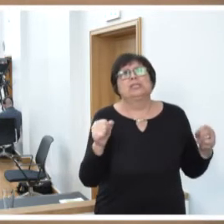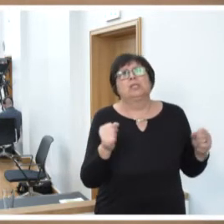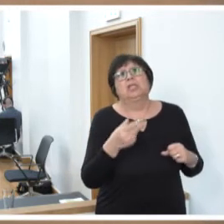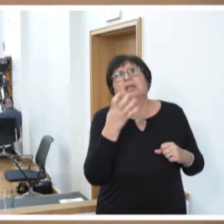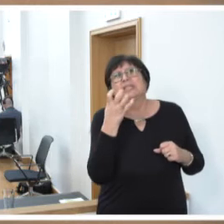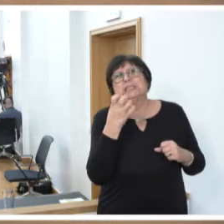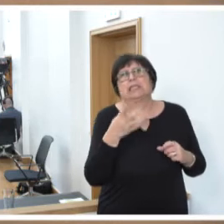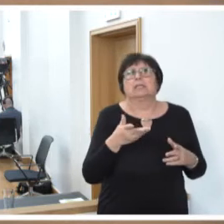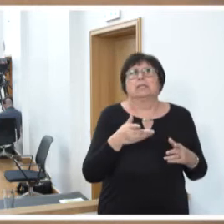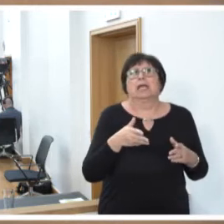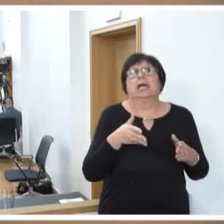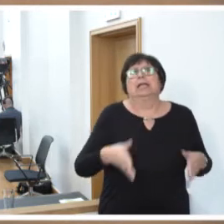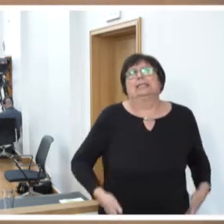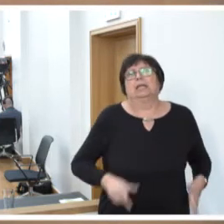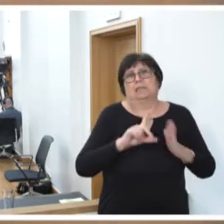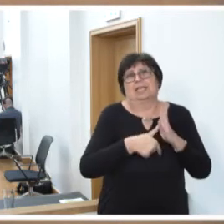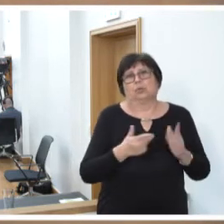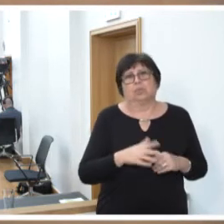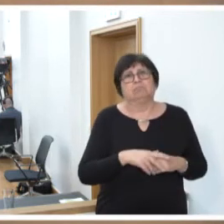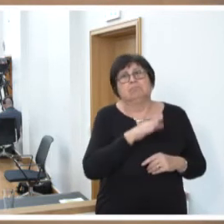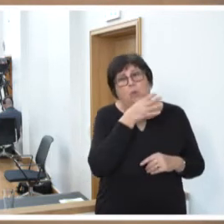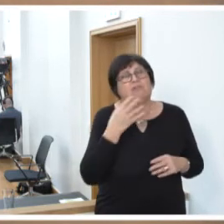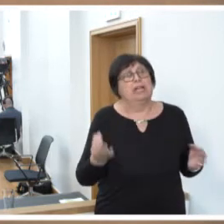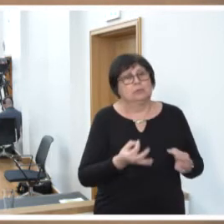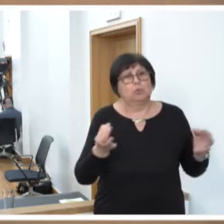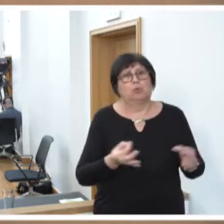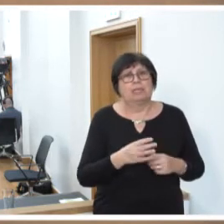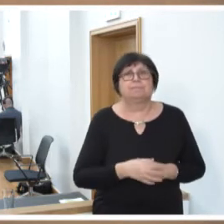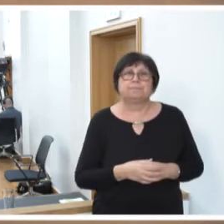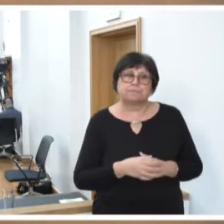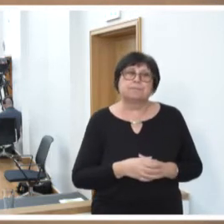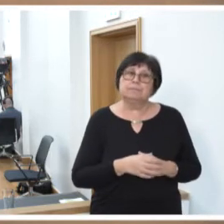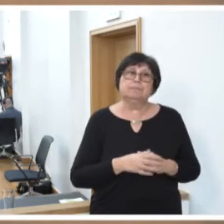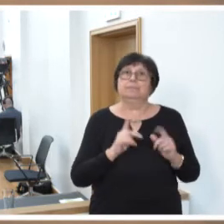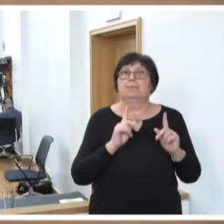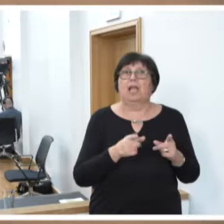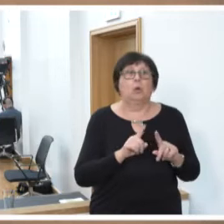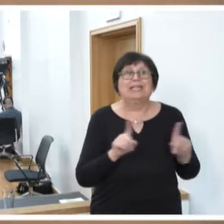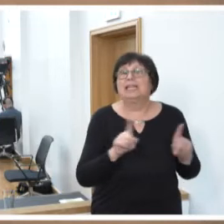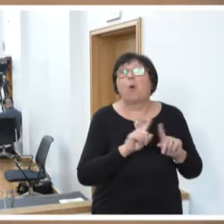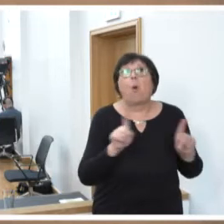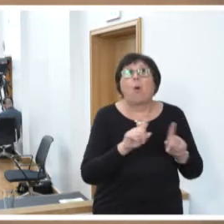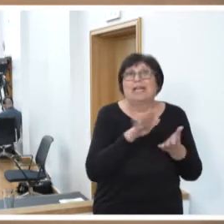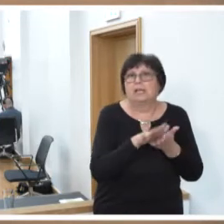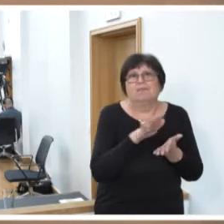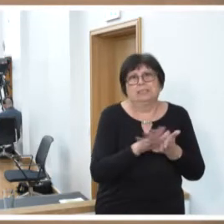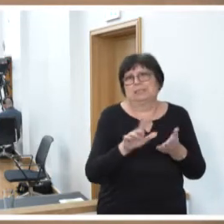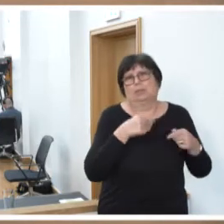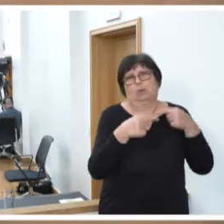Dienstleistungen. Da ist eine Menge noch zu tun und das wird auch nicht ohne Investitionen abgehen.